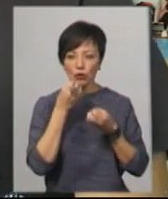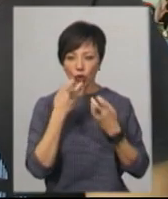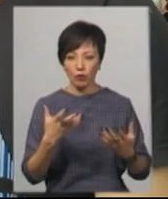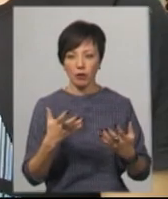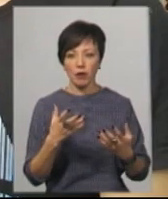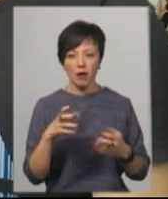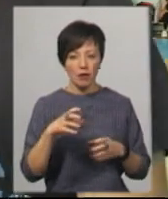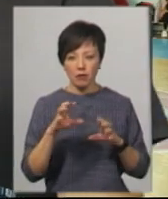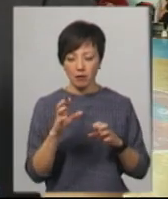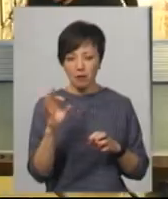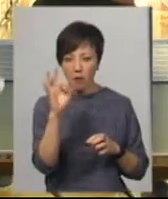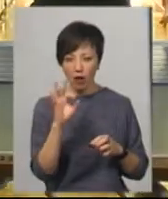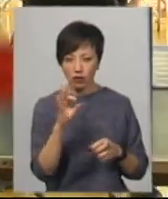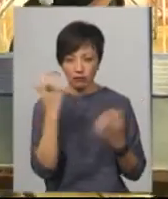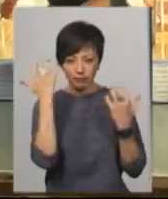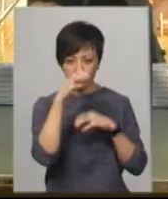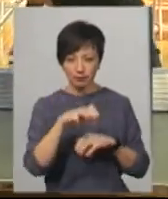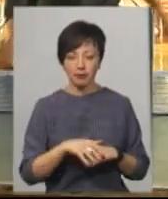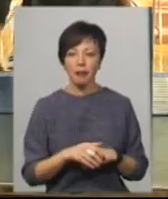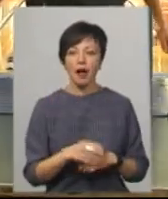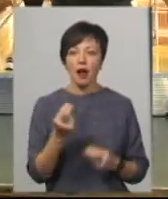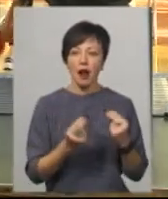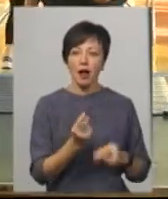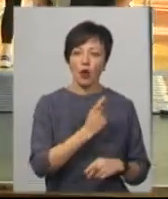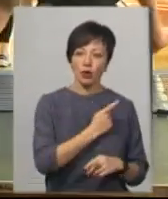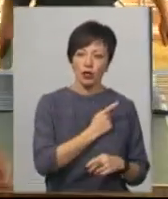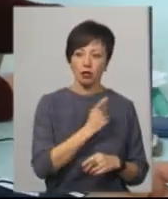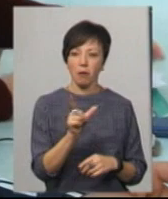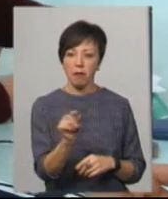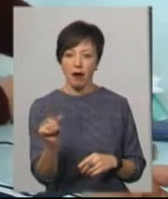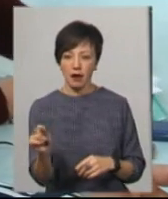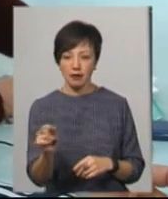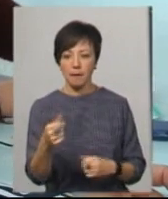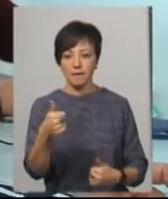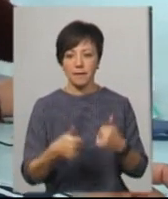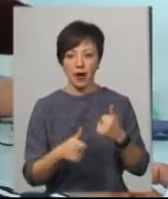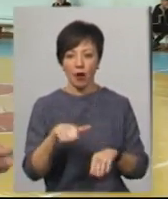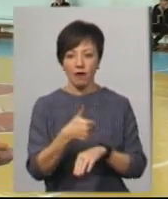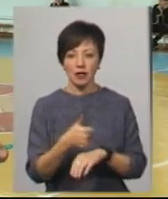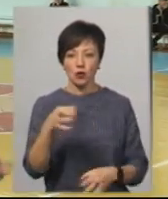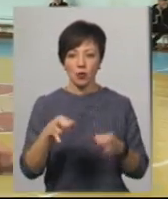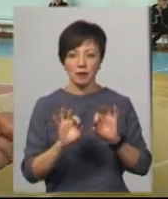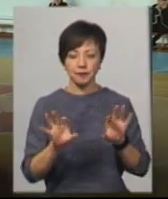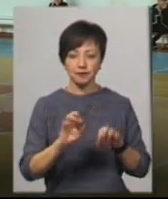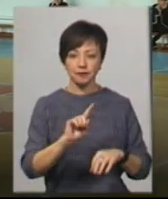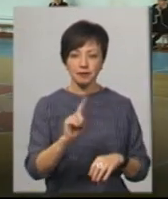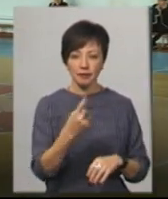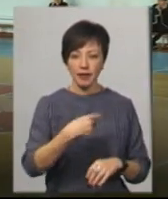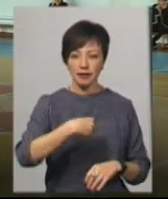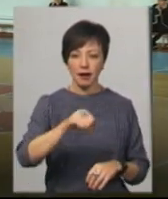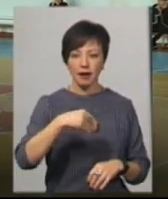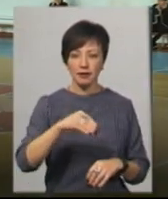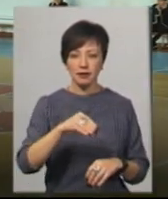бо можна м'ячик просто не бачити. Грають в парні та одиничні парції. Розповідай головний суддя з мань Петро Старцун. Іграє перша ракетка